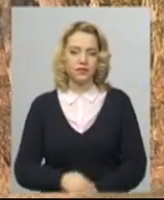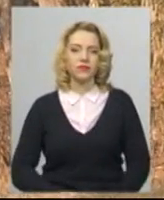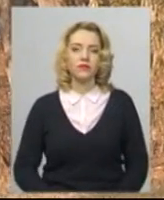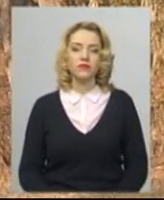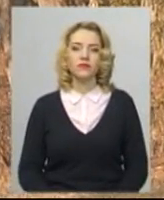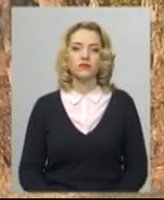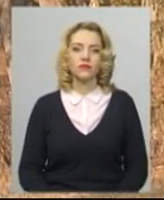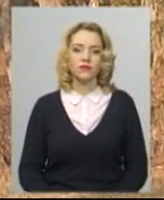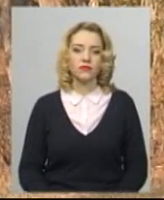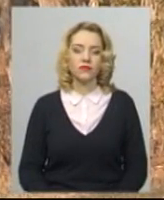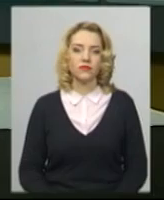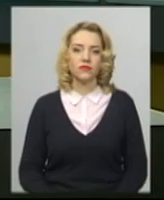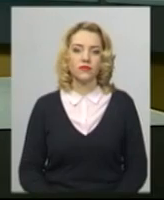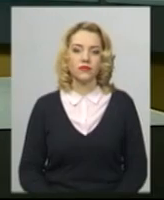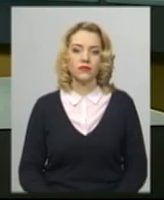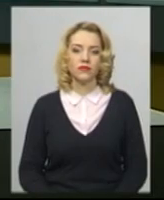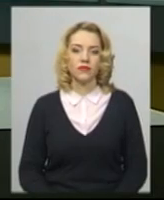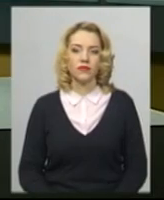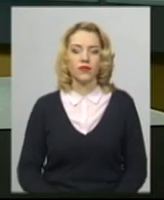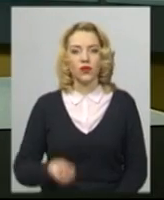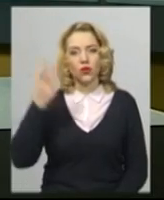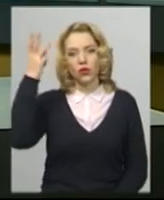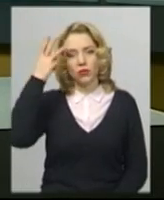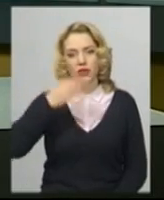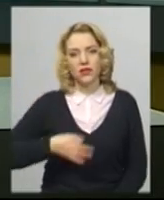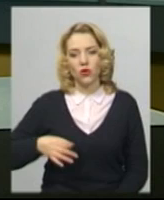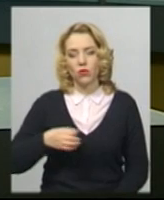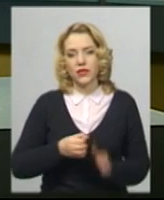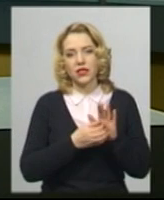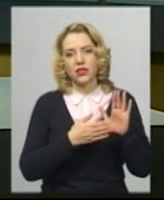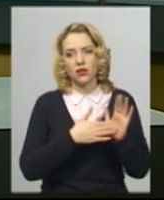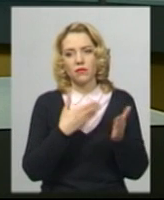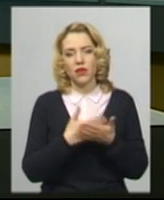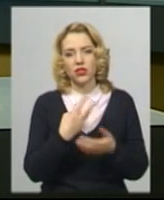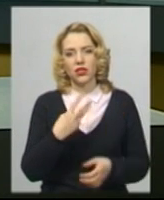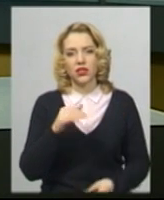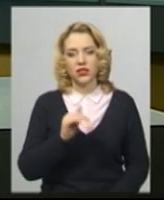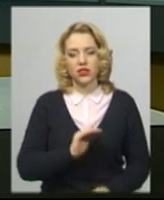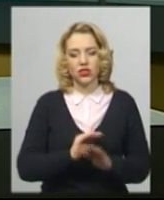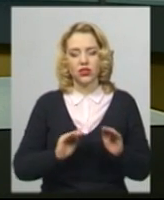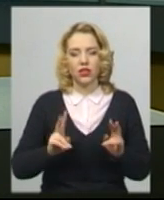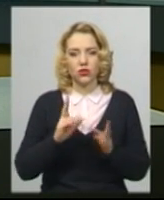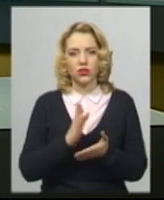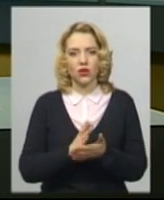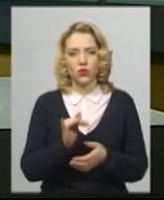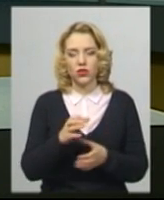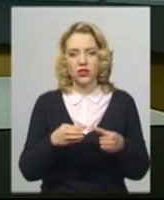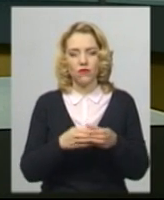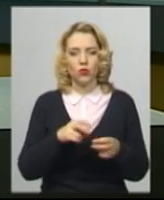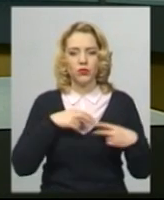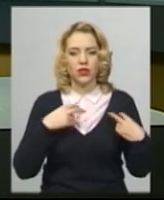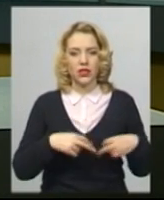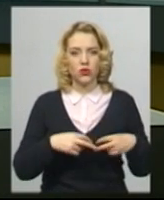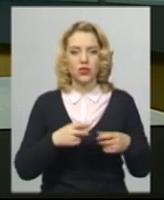Суспільному. Хмельниччина. У Хмельницькій області зареєстровано майже три тисячі дітей, які знаходяться у групі ризику